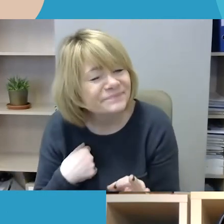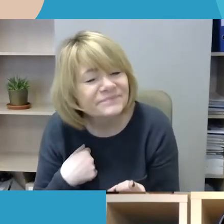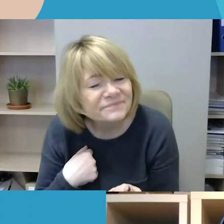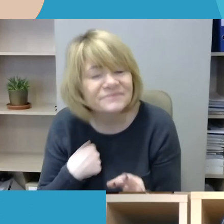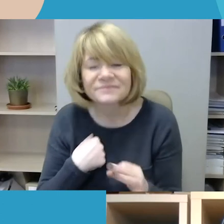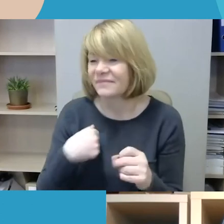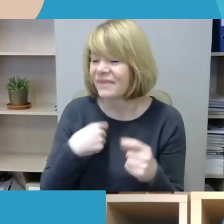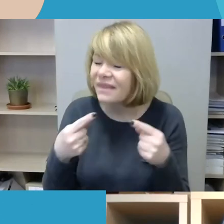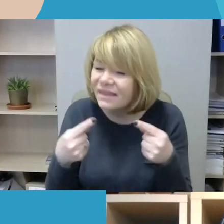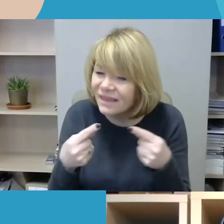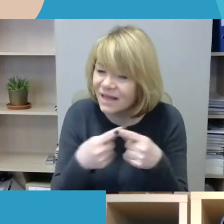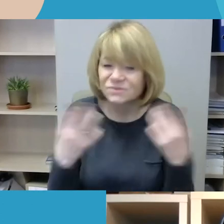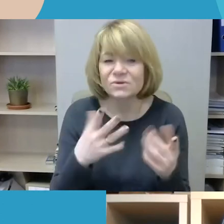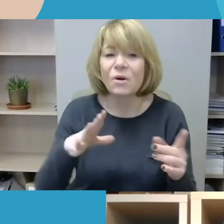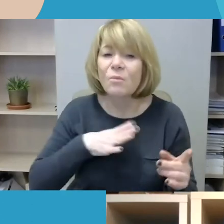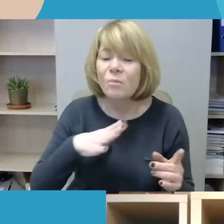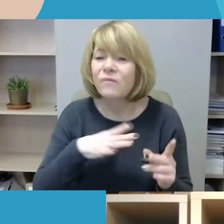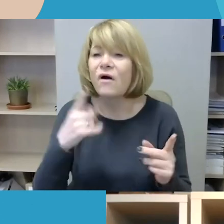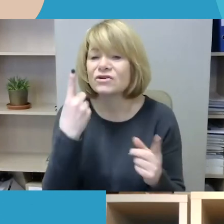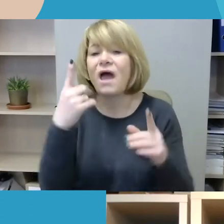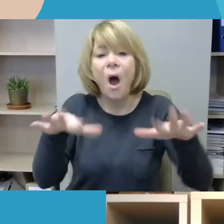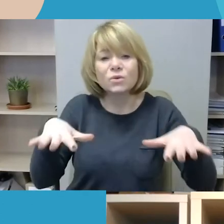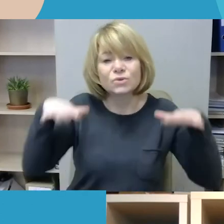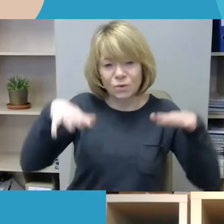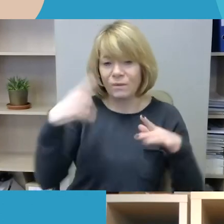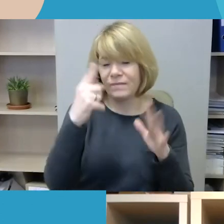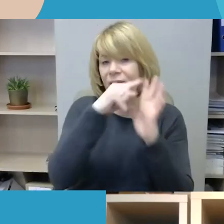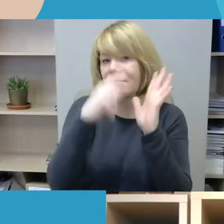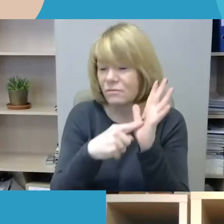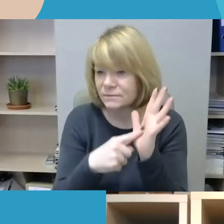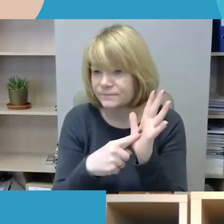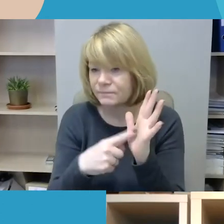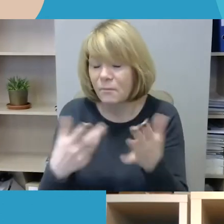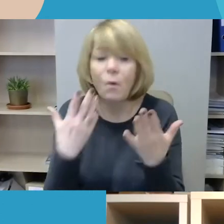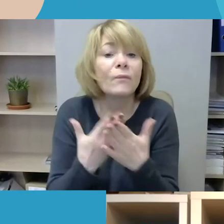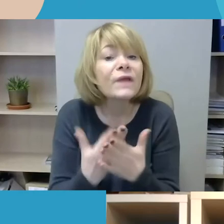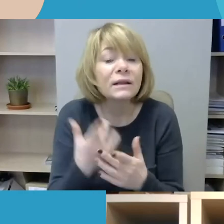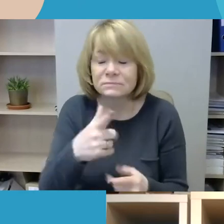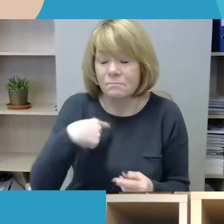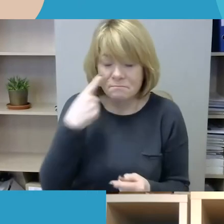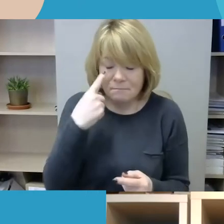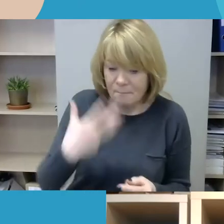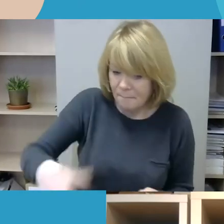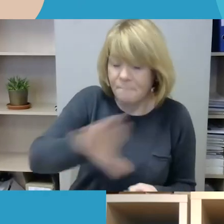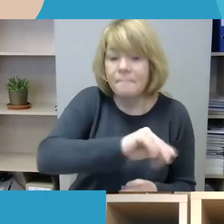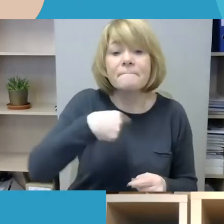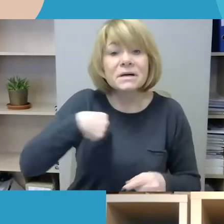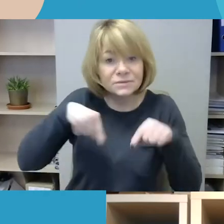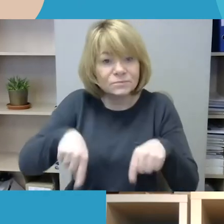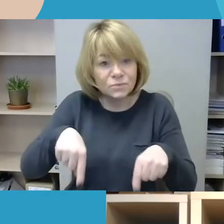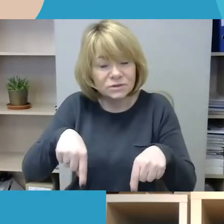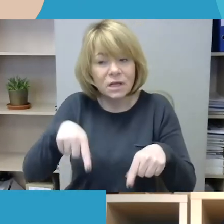vienas iš klausimų iš auditorijos liečia. Tai dėlto, kad pas mus reglamentuoja, kad neapykantos